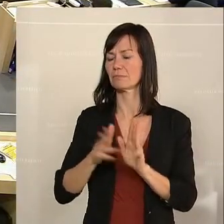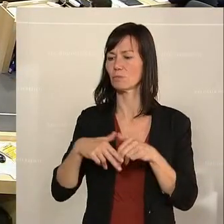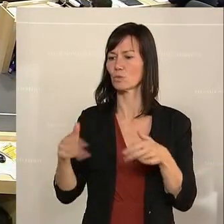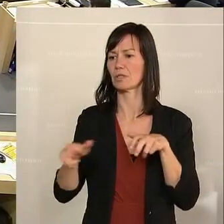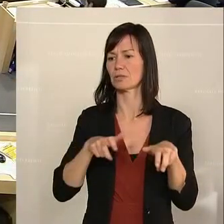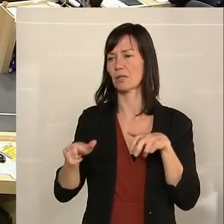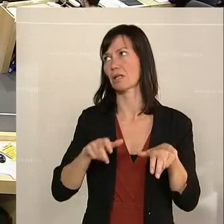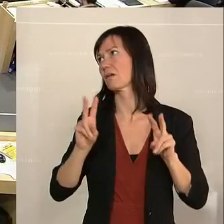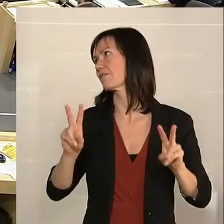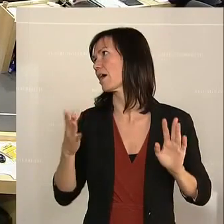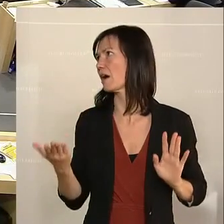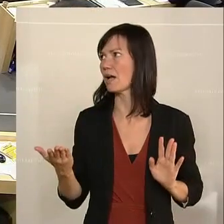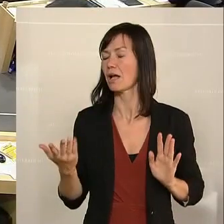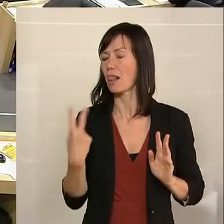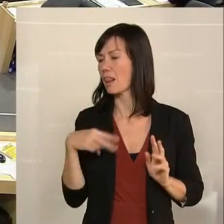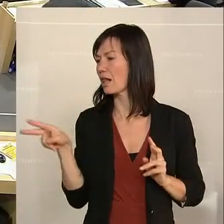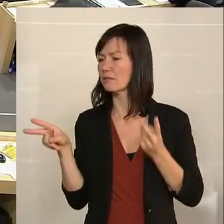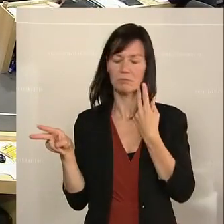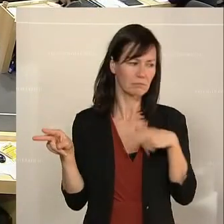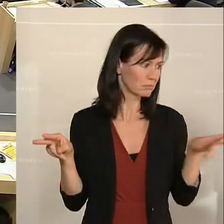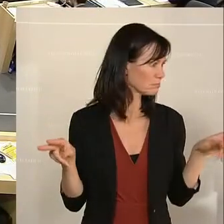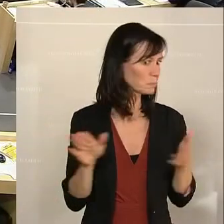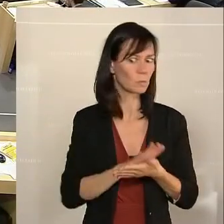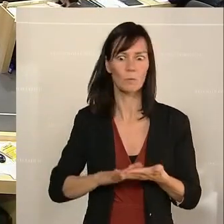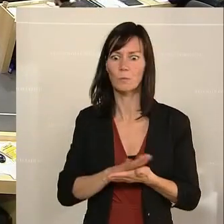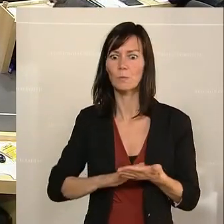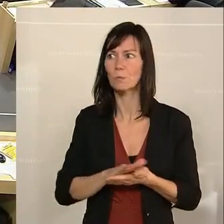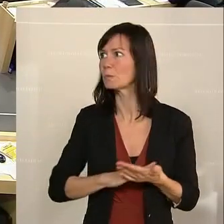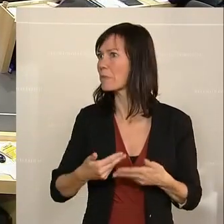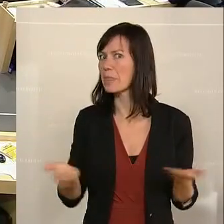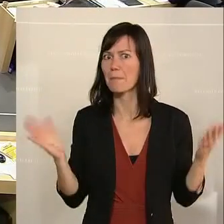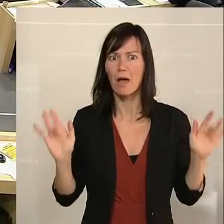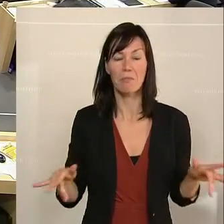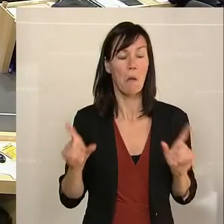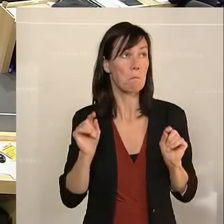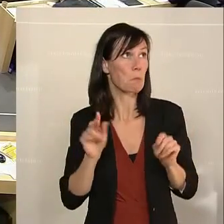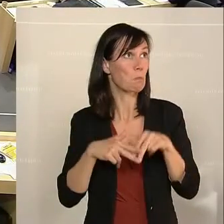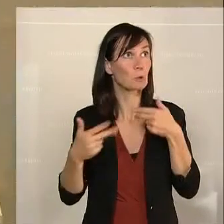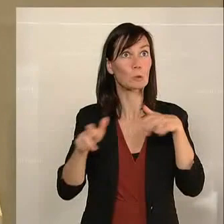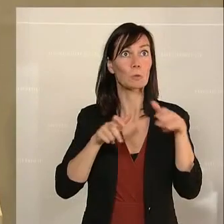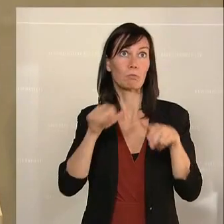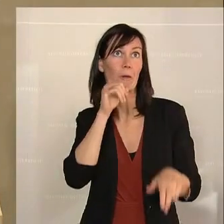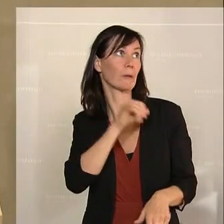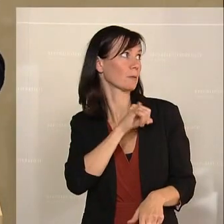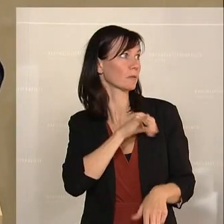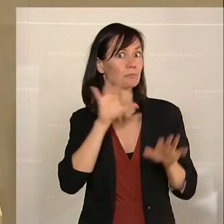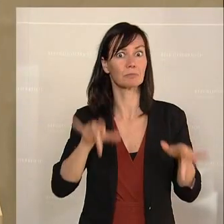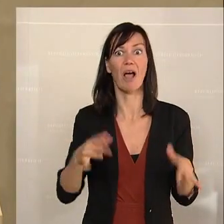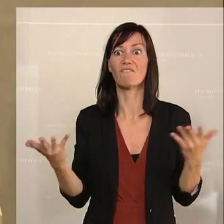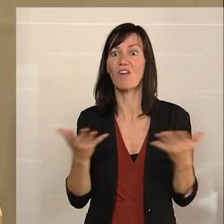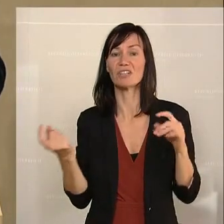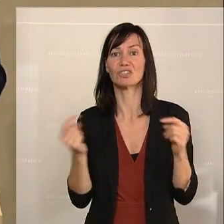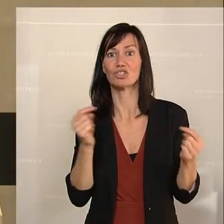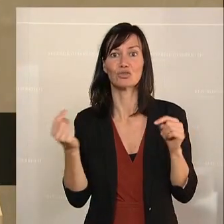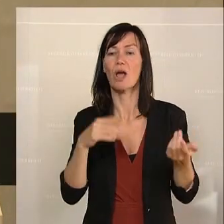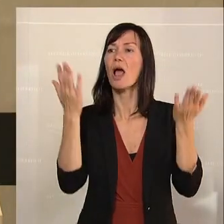es ist einfach niemand da. Es interessiert die Bundesregierung offensichtlich nicht, was hier im Haus besprochen wird. Und was die Klimaministerin macht, wissen